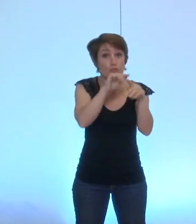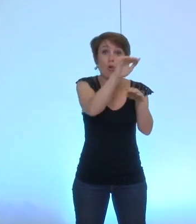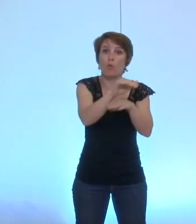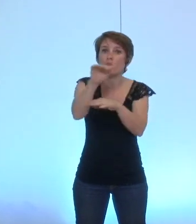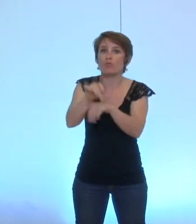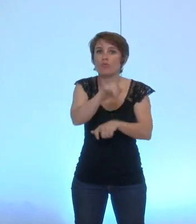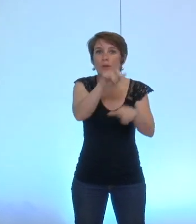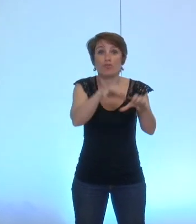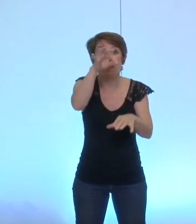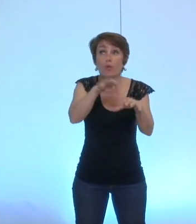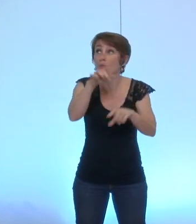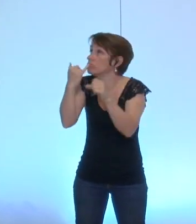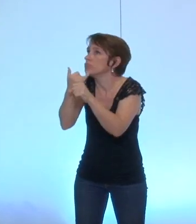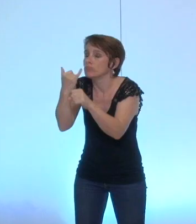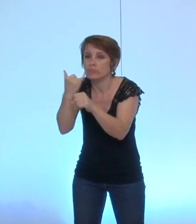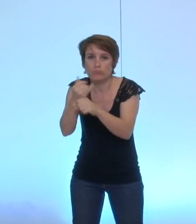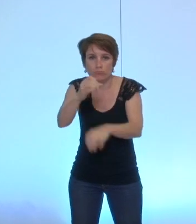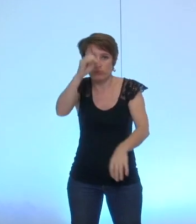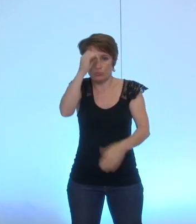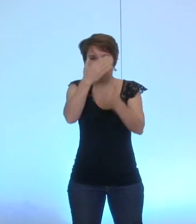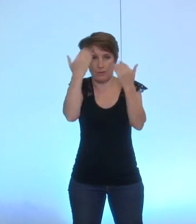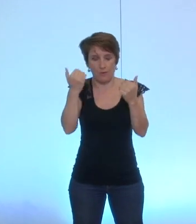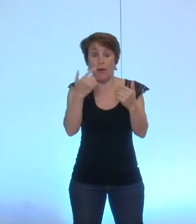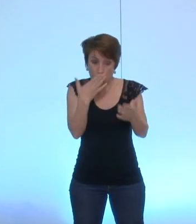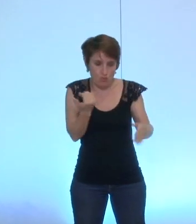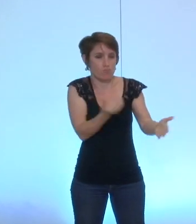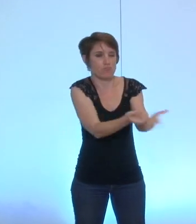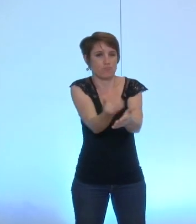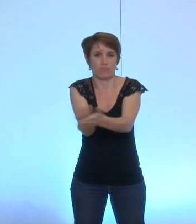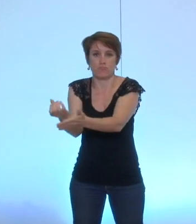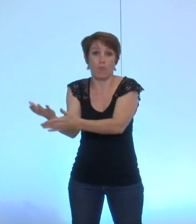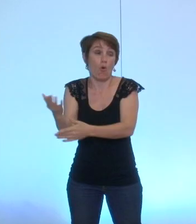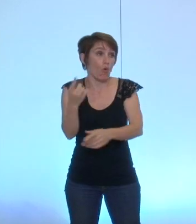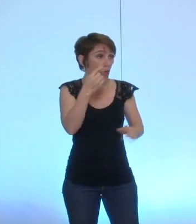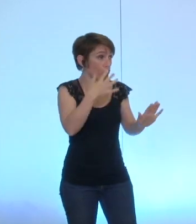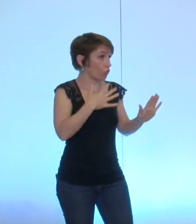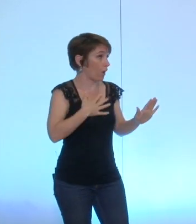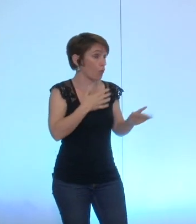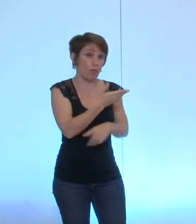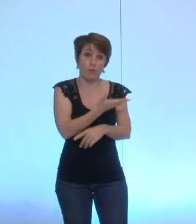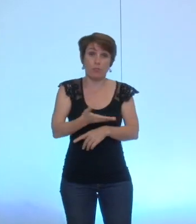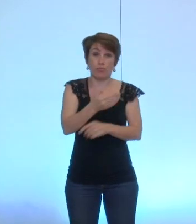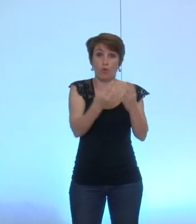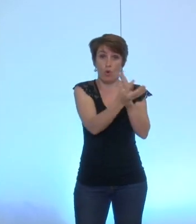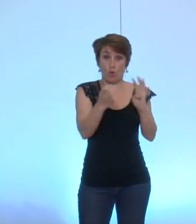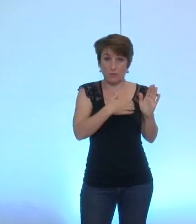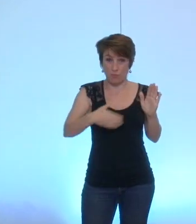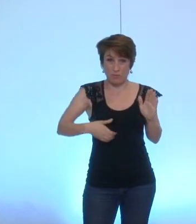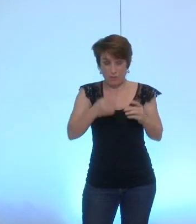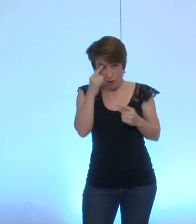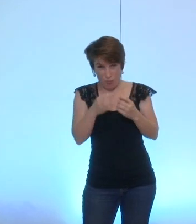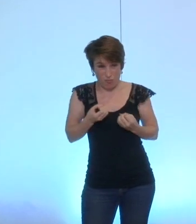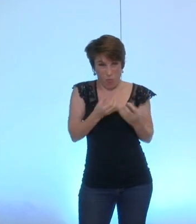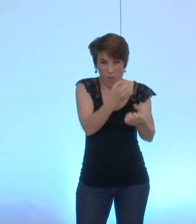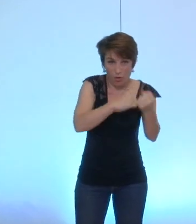conflit d'intérêts potentiels liés soit à leur mais ne pensons pas que c'est de nature à gêner l'ensemble du conseil municipal c'est plutôt de nature à nous protéger et à donner un signal